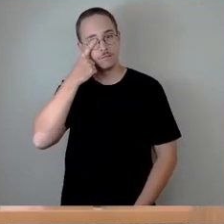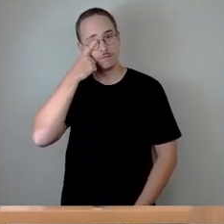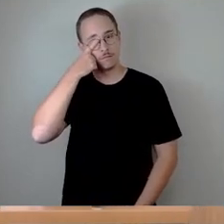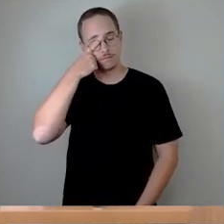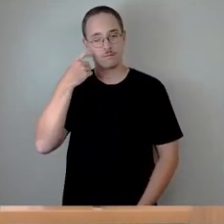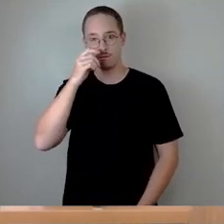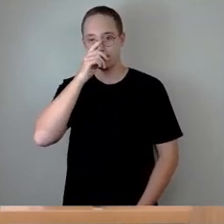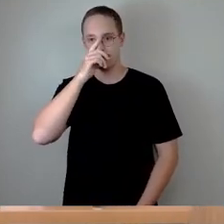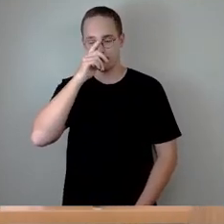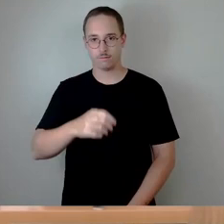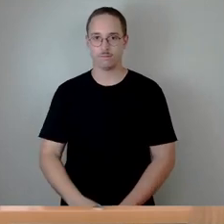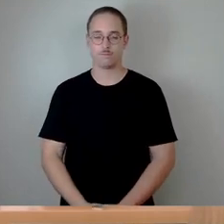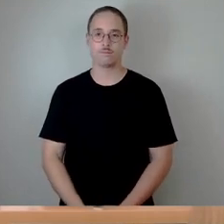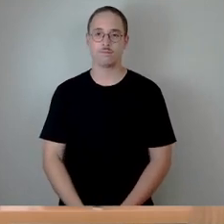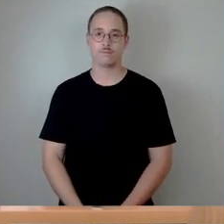ich